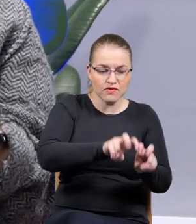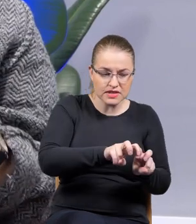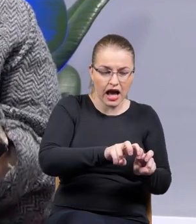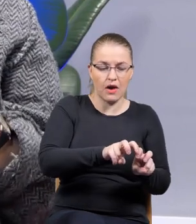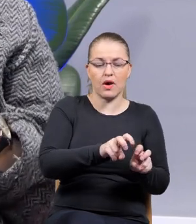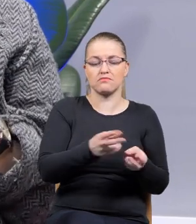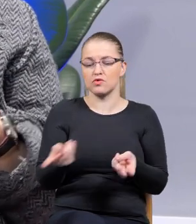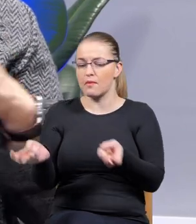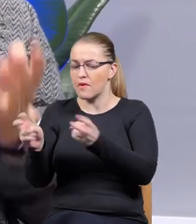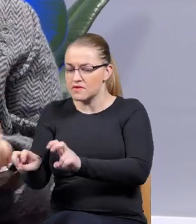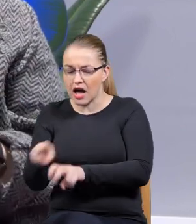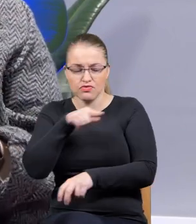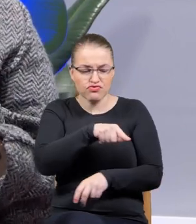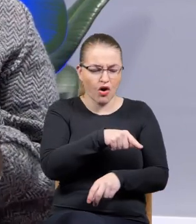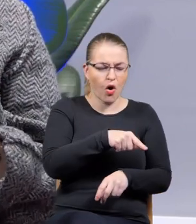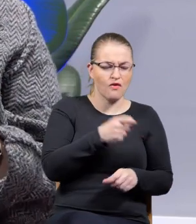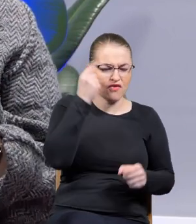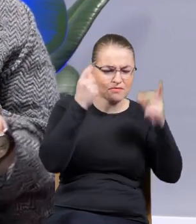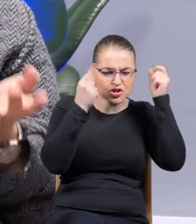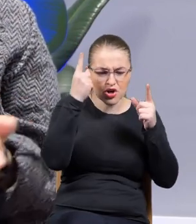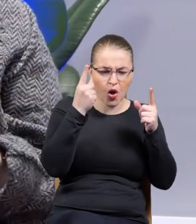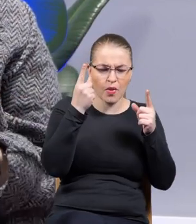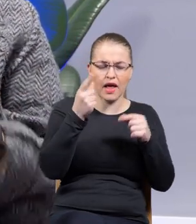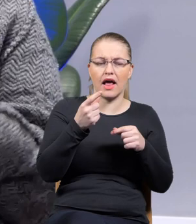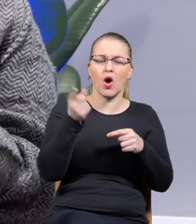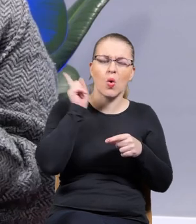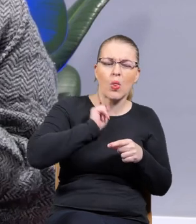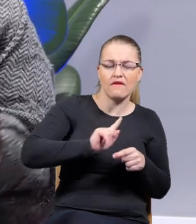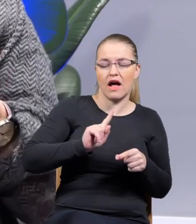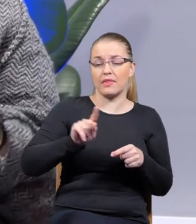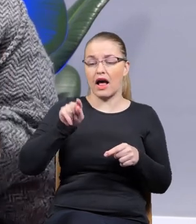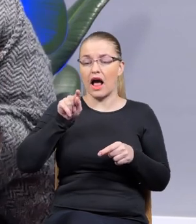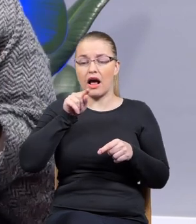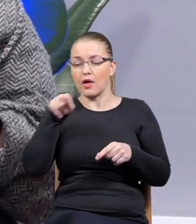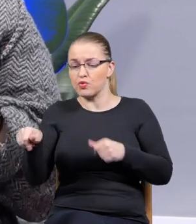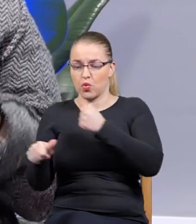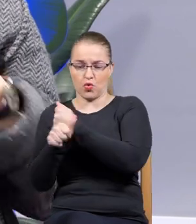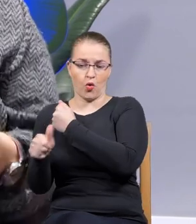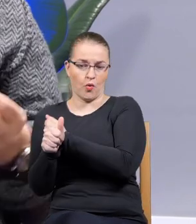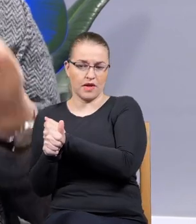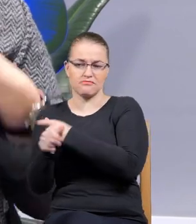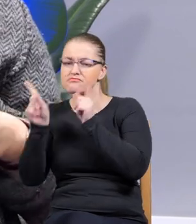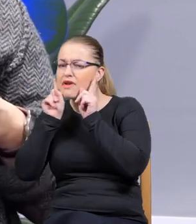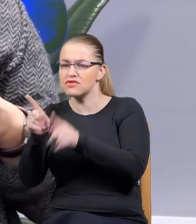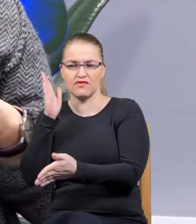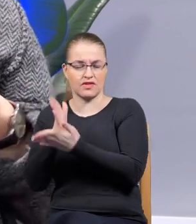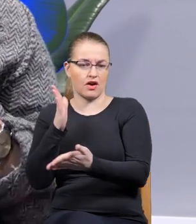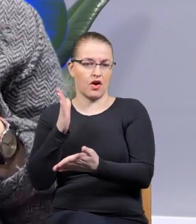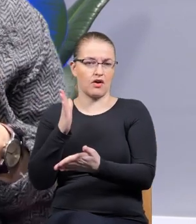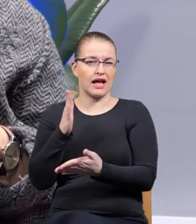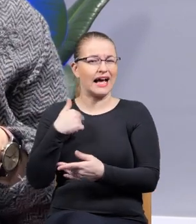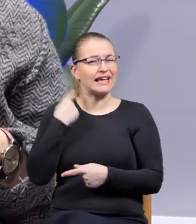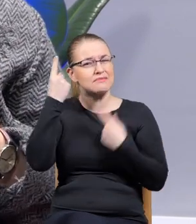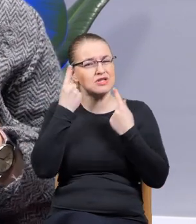-fiction, że stworzyliśmy takie gatunki, jak reportaż na przykład. I według mnie można by na to